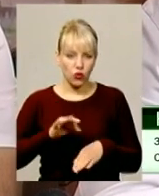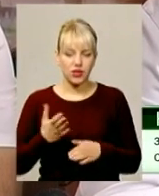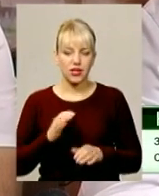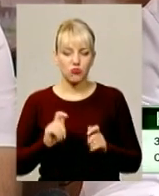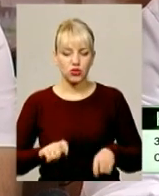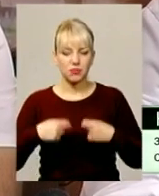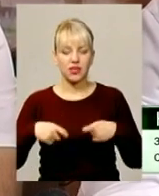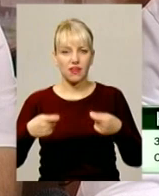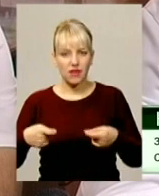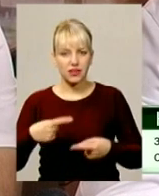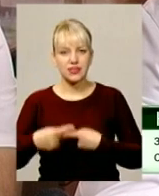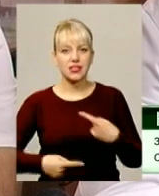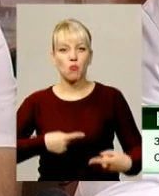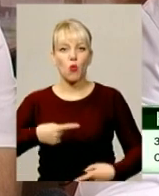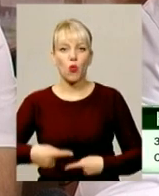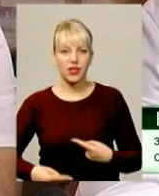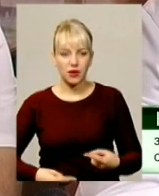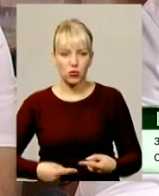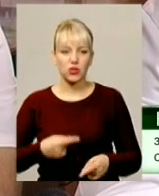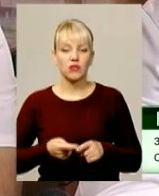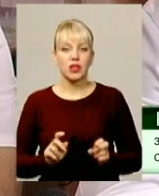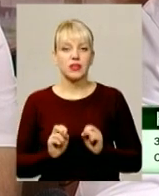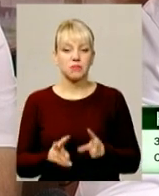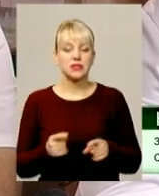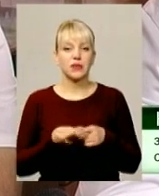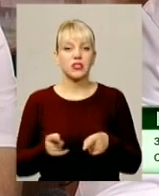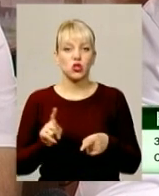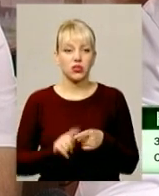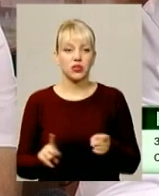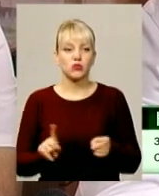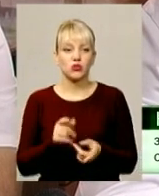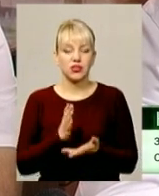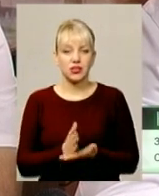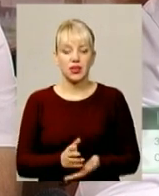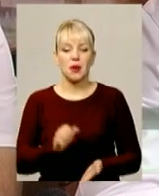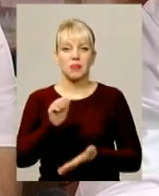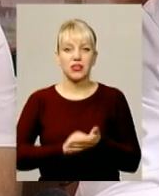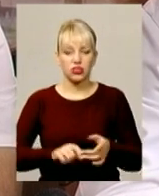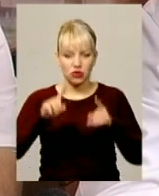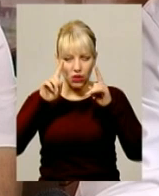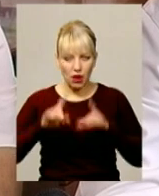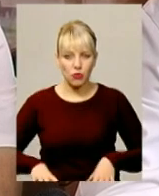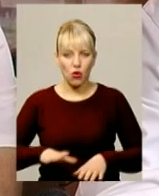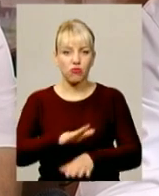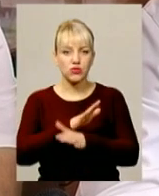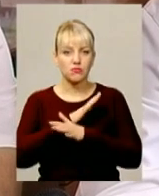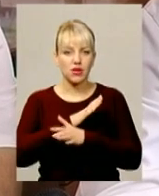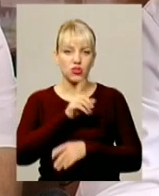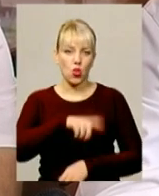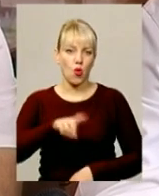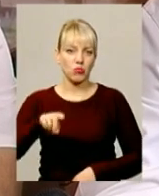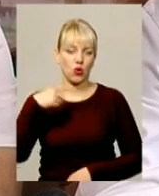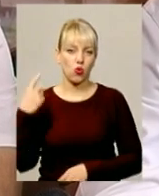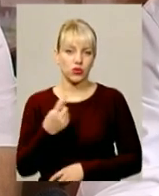передаватися з покоління в покоління. Воно небезпечно тим, що є причиною раптової смерті номер один в Україні і у всьому світі.